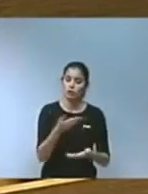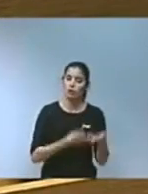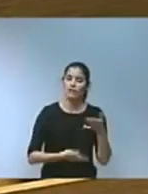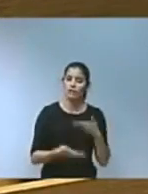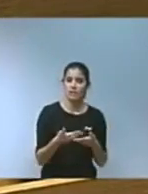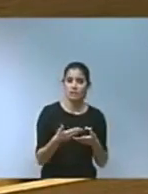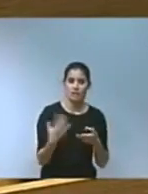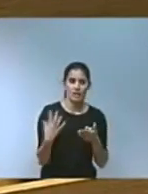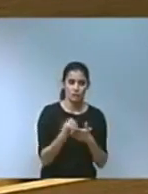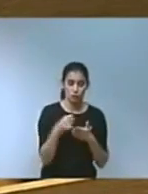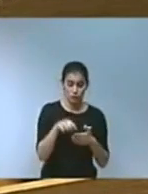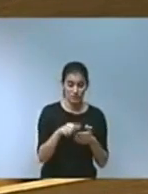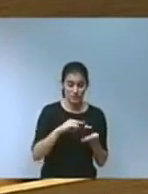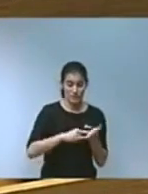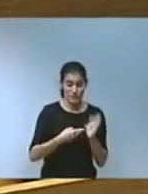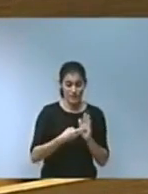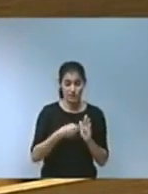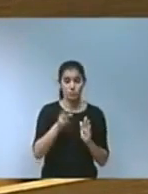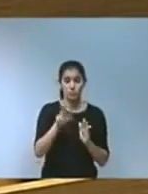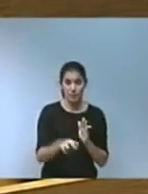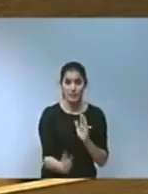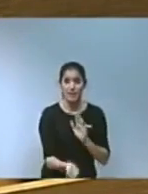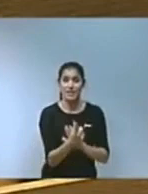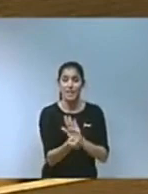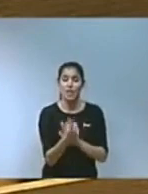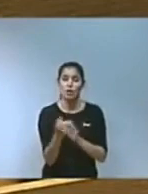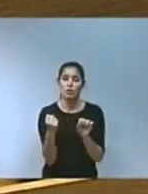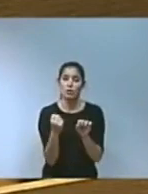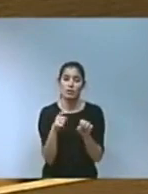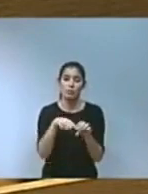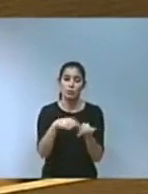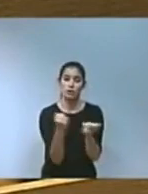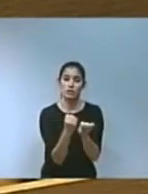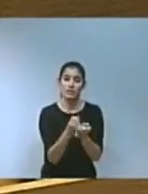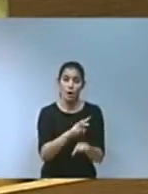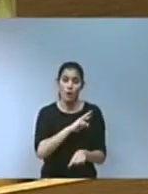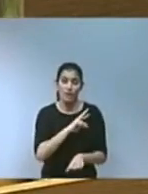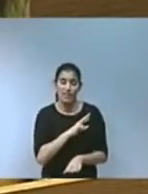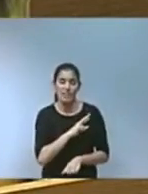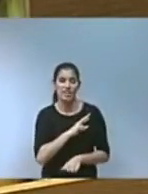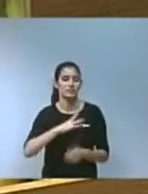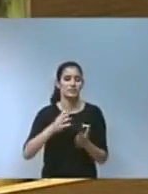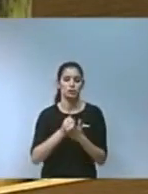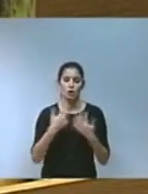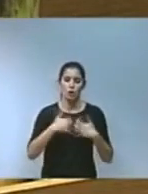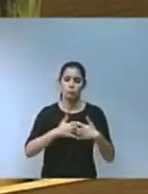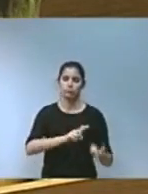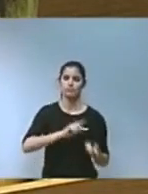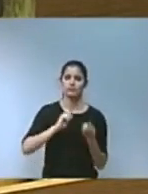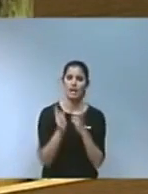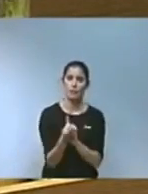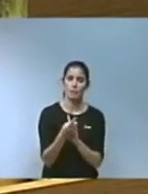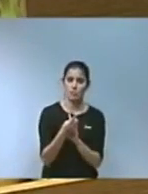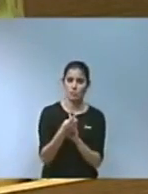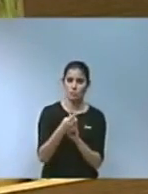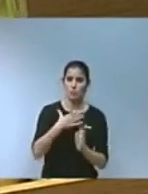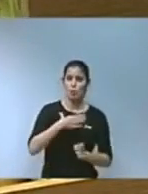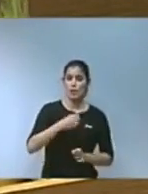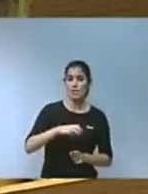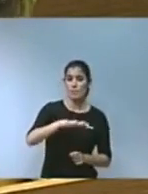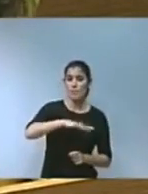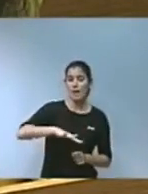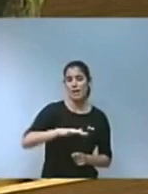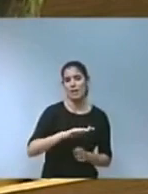mecanisme que també és de creació de llocs de treball verds que és vector de canvi municipal i autonòmic en la gestió de